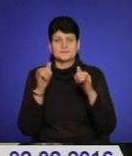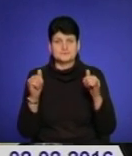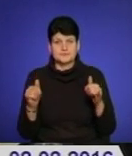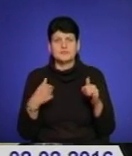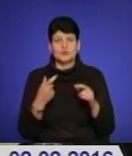готові.